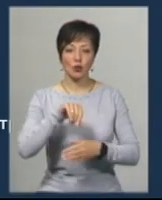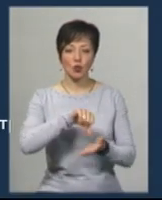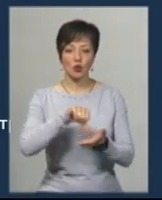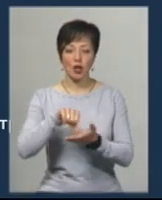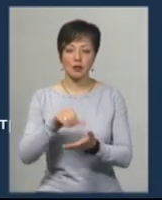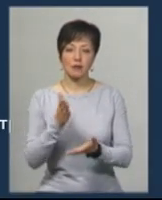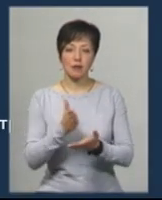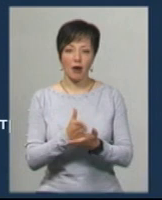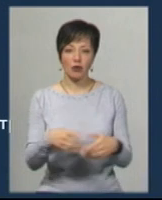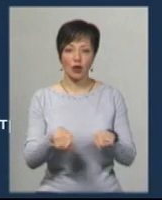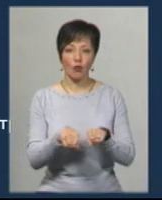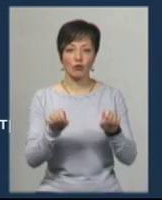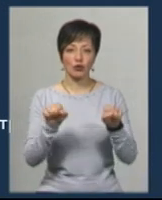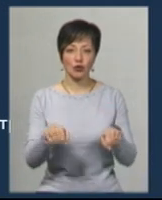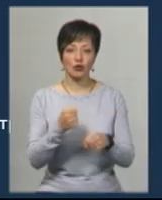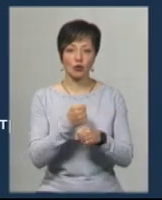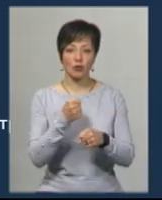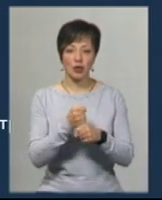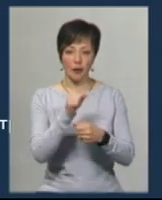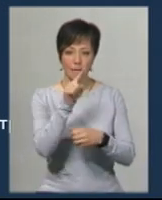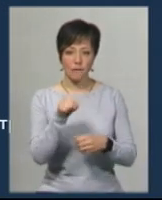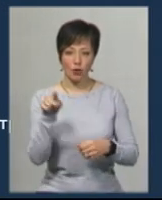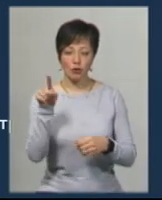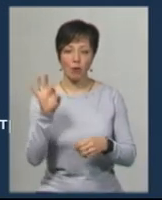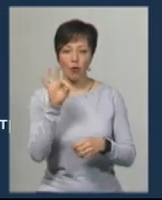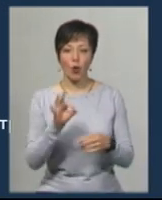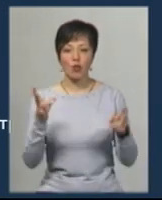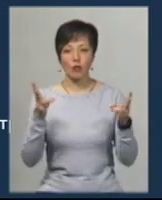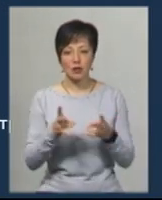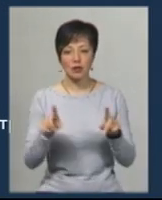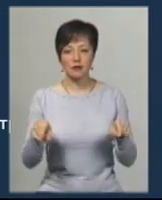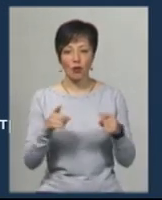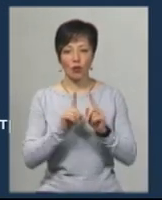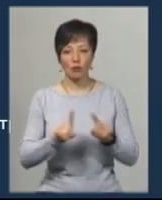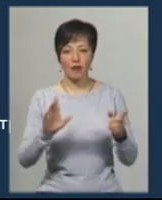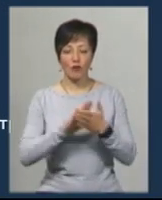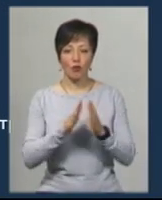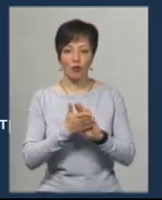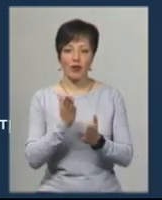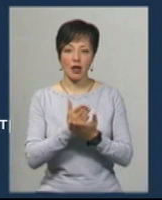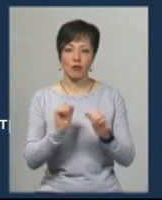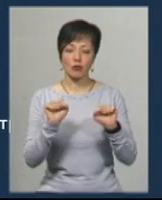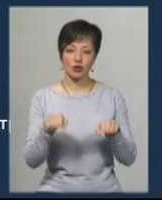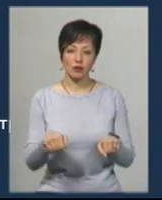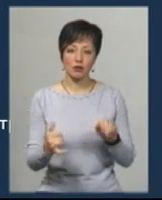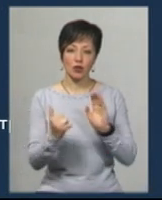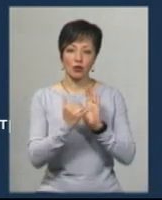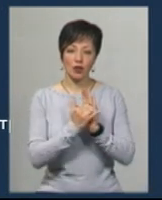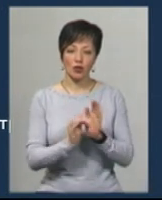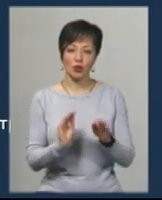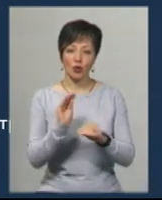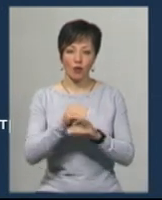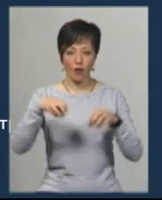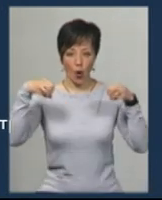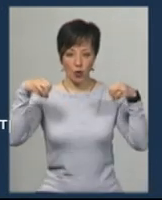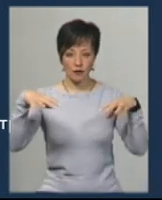мають таку можливість зробити позначку про необхідність створення особливих умов. Є можливість встановити додаткове